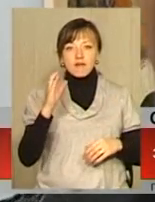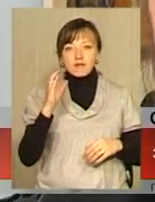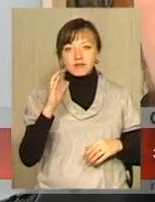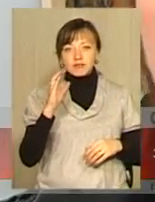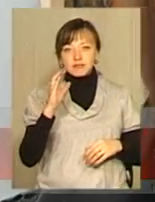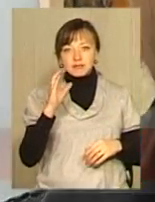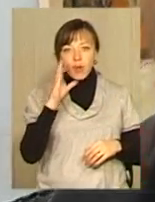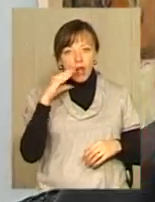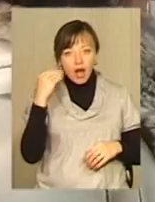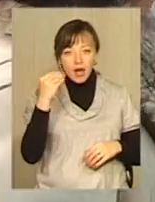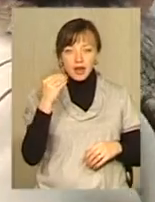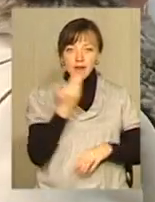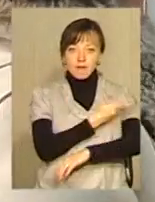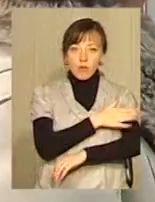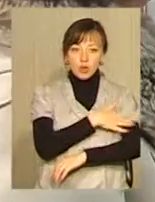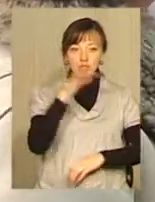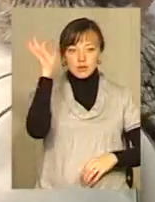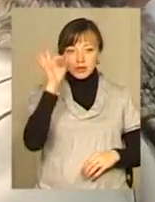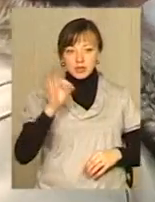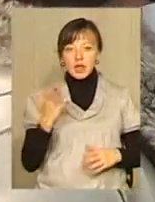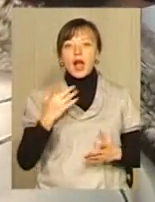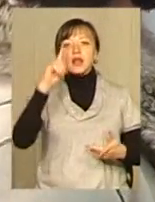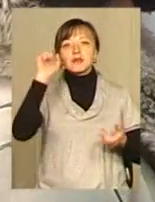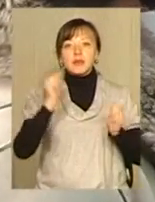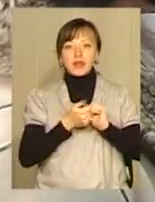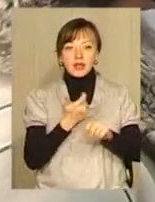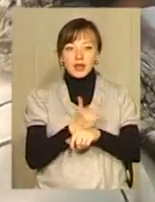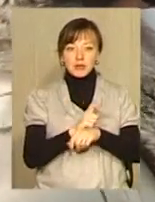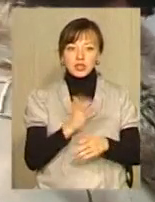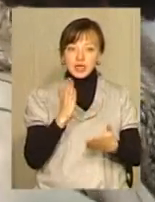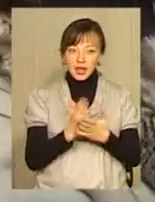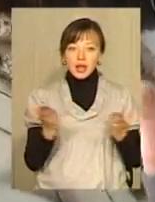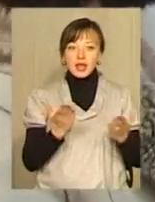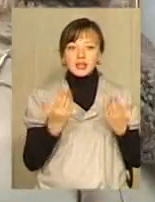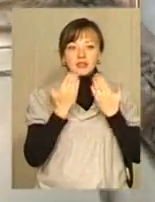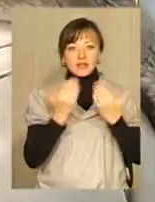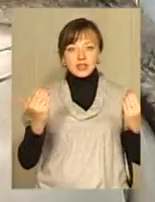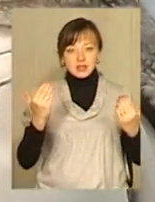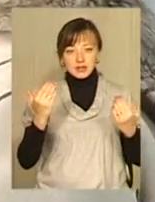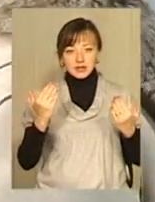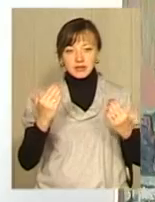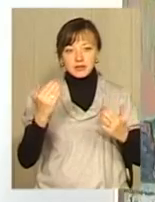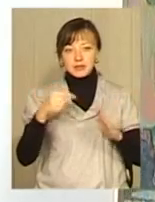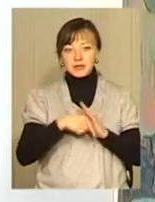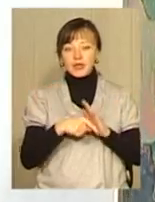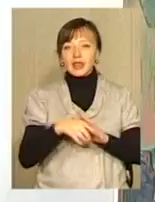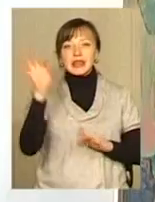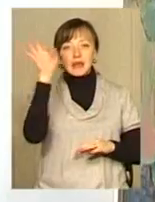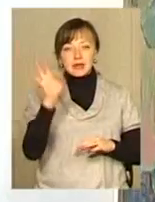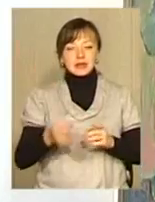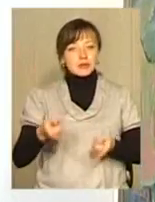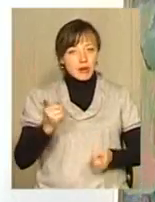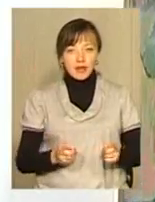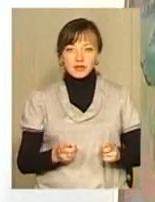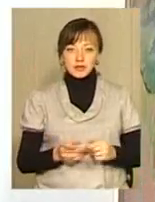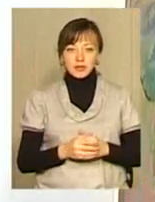Німеччині дуже багато. Яка нас запам'яталась найбільше? Може є якісь виставки? Німецька перша справжня вистава.